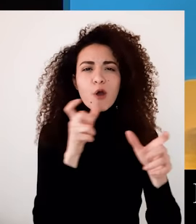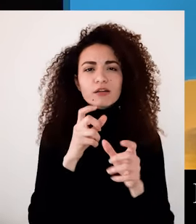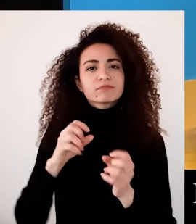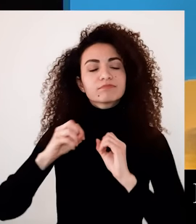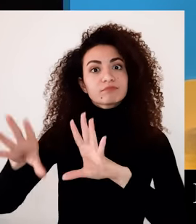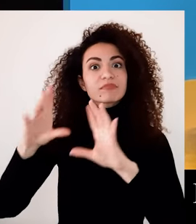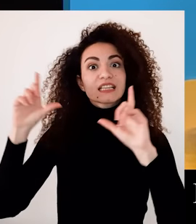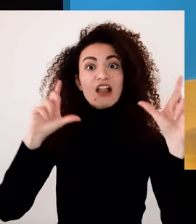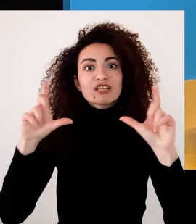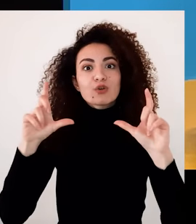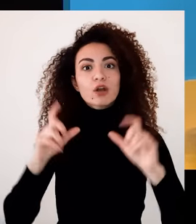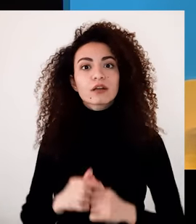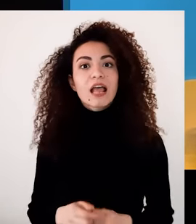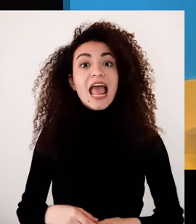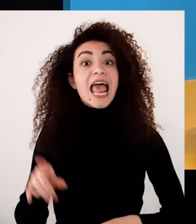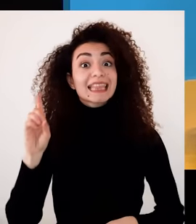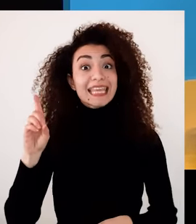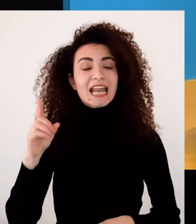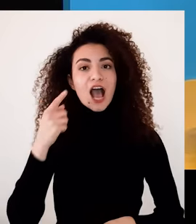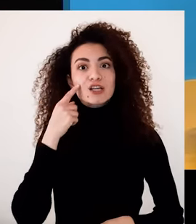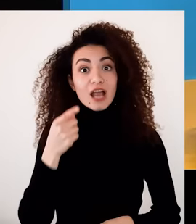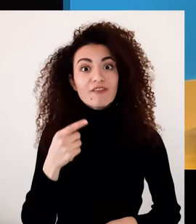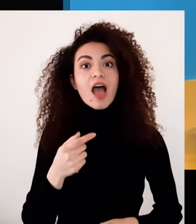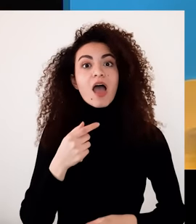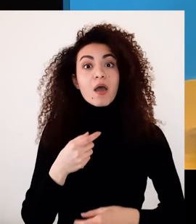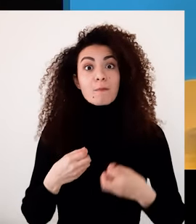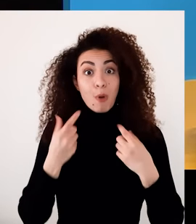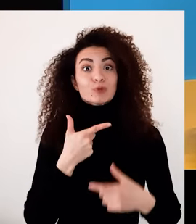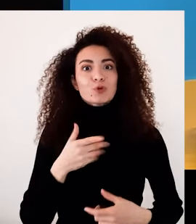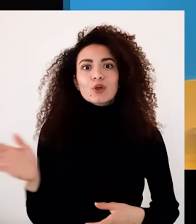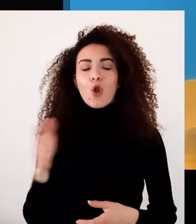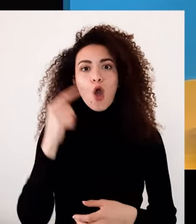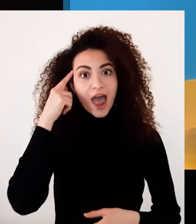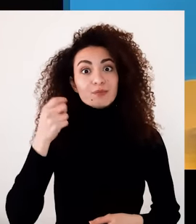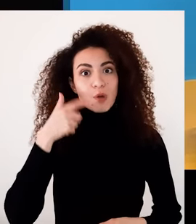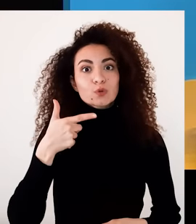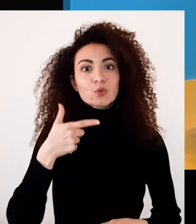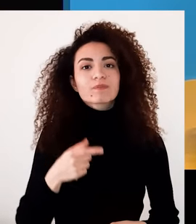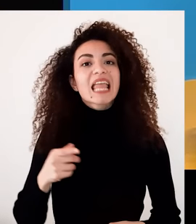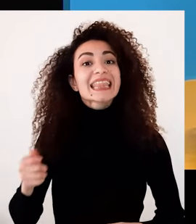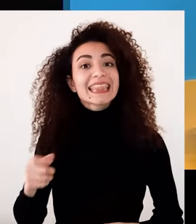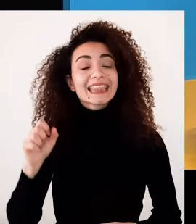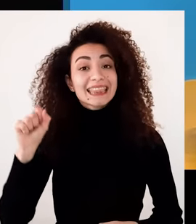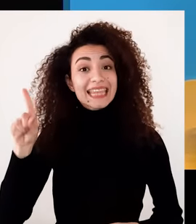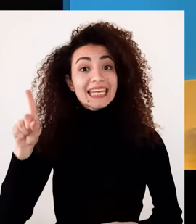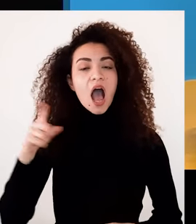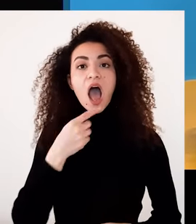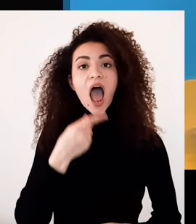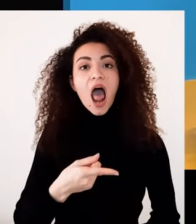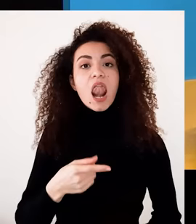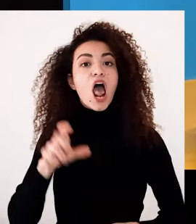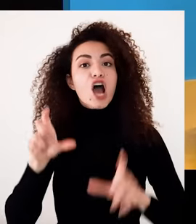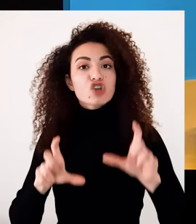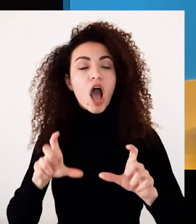المسافرين المكفوفين على استعمال العصات الخاصة بيهم حتى ما تكون مصدر خجل بل أداة تساعدهم على